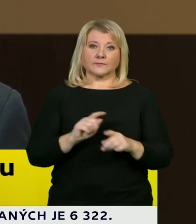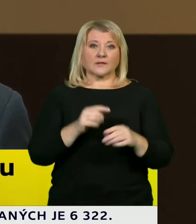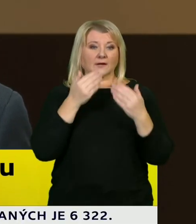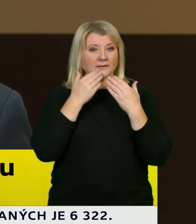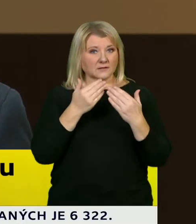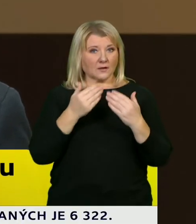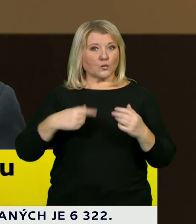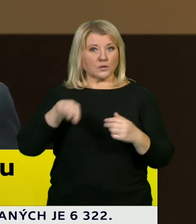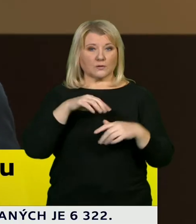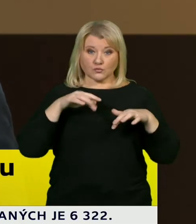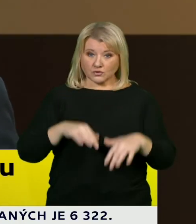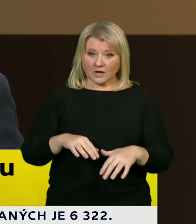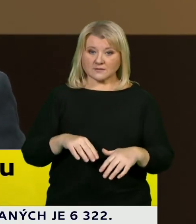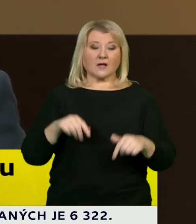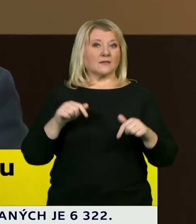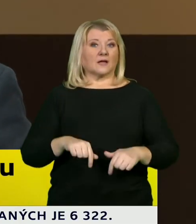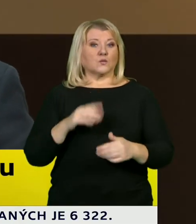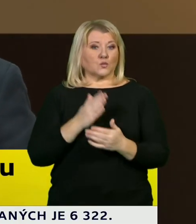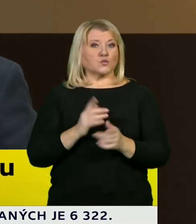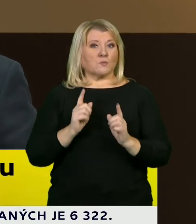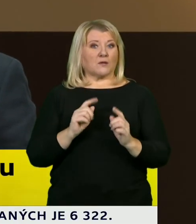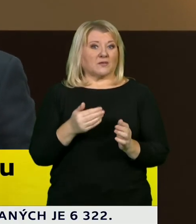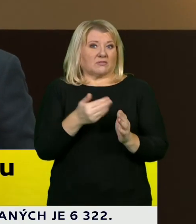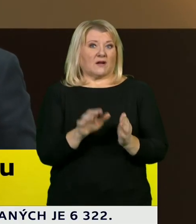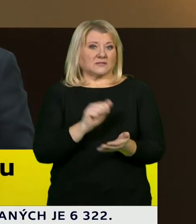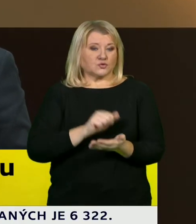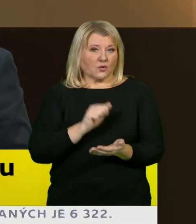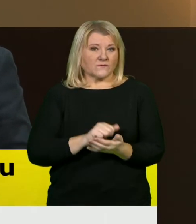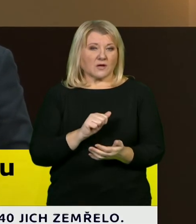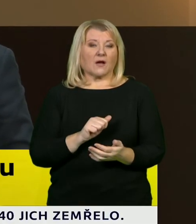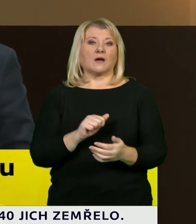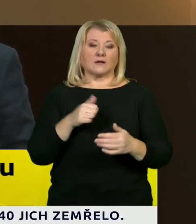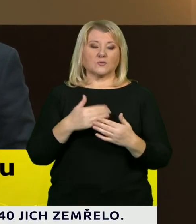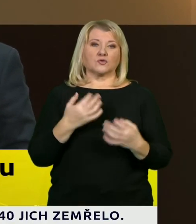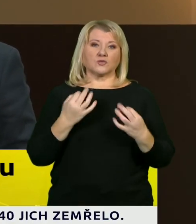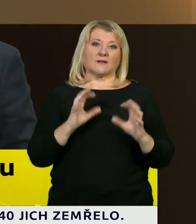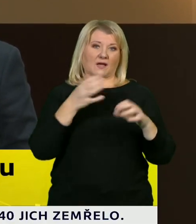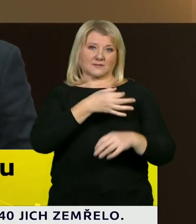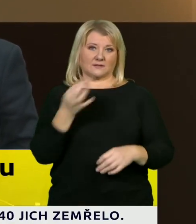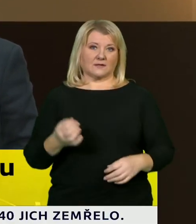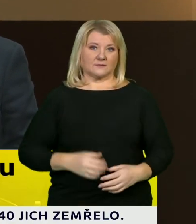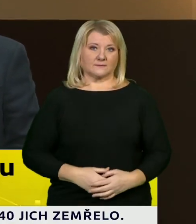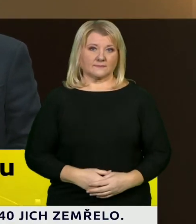Vám za účast, vzhledem k tomu, že zde už má být další briefing, tak musíme končit. Moc krát děkuji a přeji krásný den. shledanou. Díky, na shledanou, hezký den. Na shledanou.